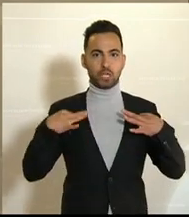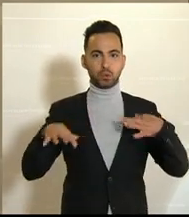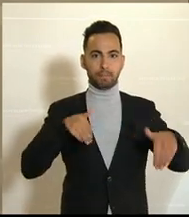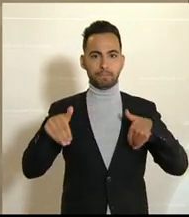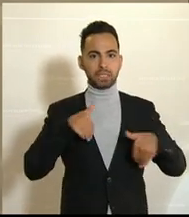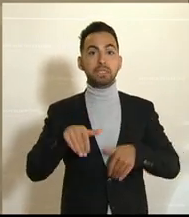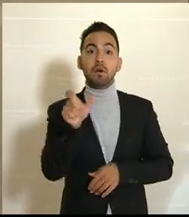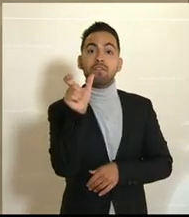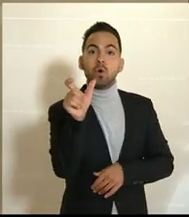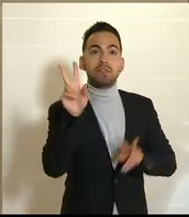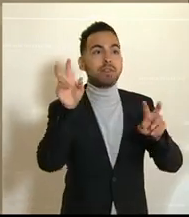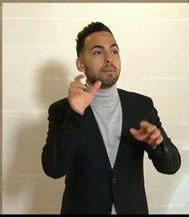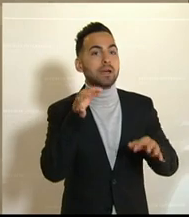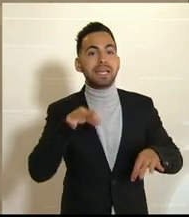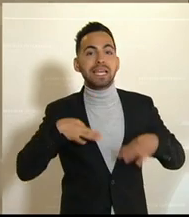darüber verliert.